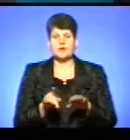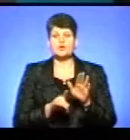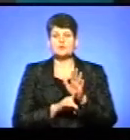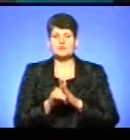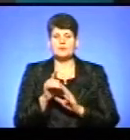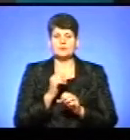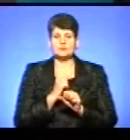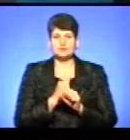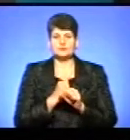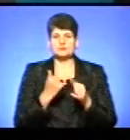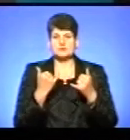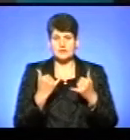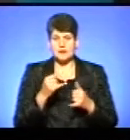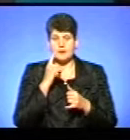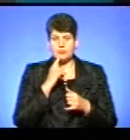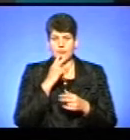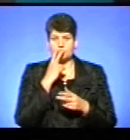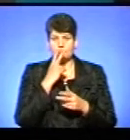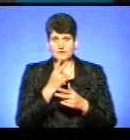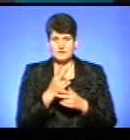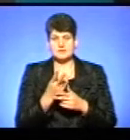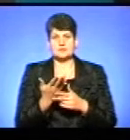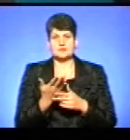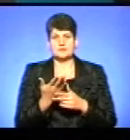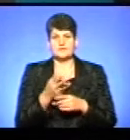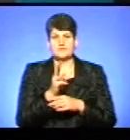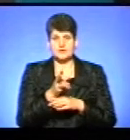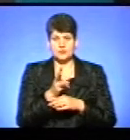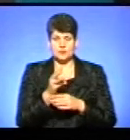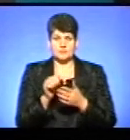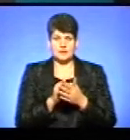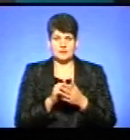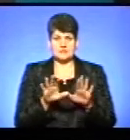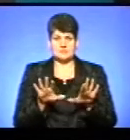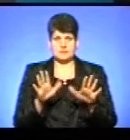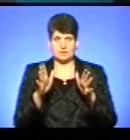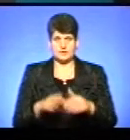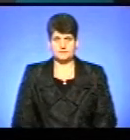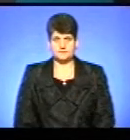розмову уже за мить, а поки переглянемо невеликий відеоматеріал з місця події.